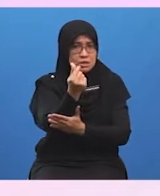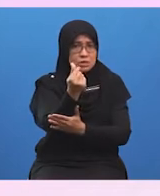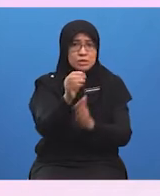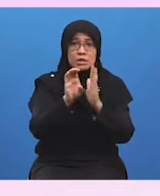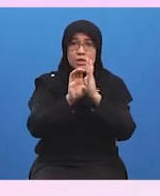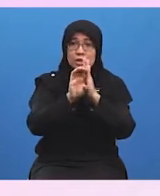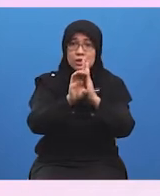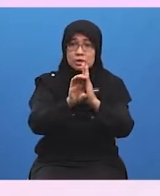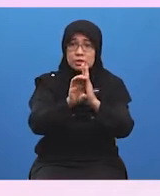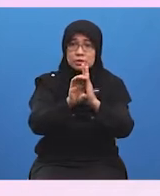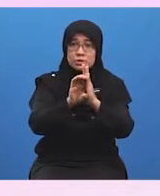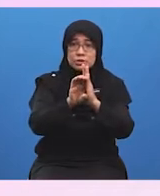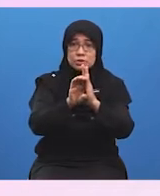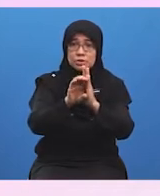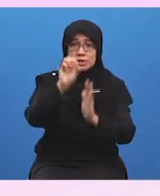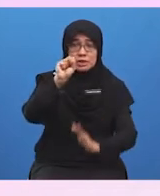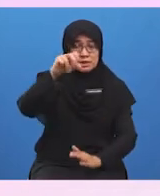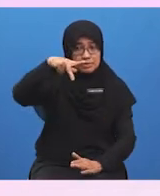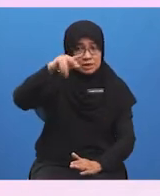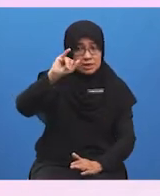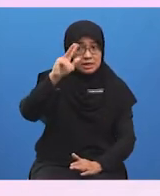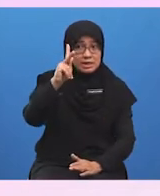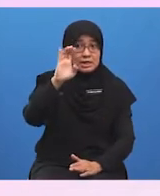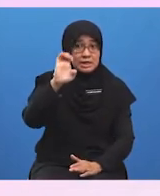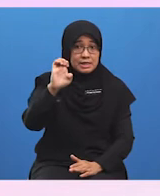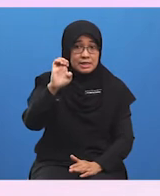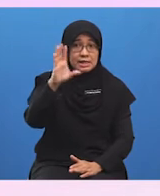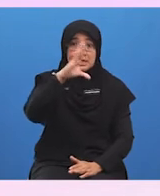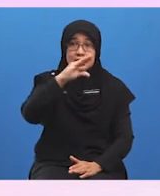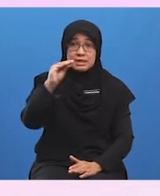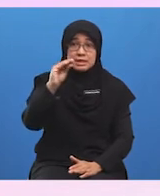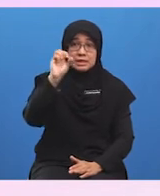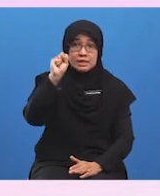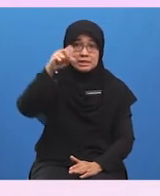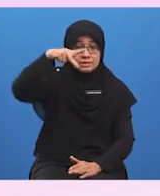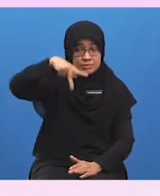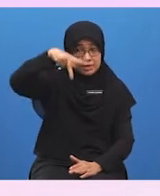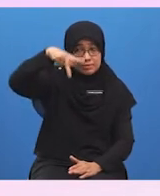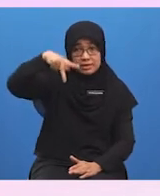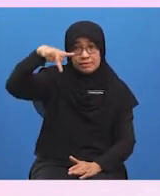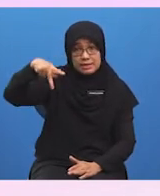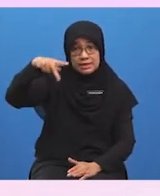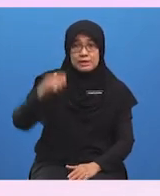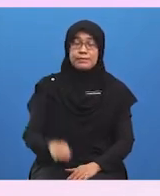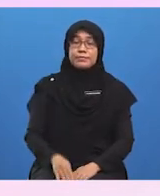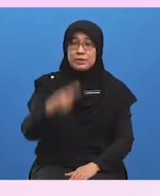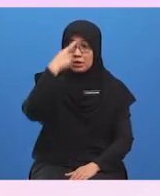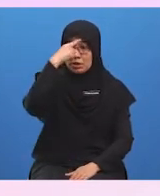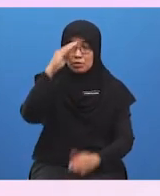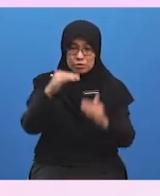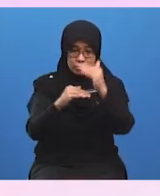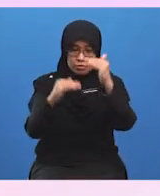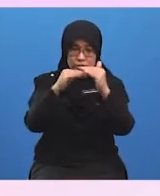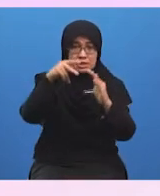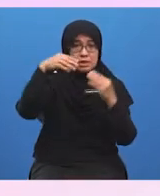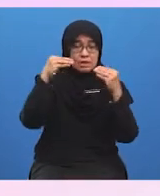Kontra Express Spike dan skim pembiayaan peningkatan perniagaan SPPP